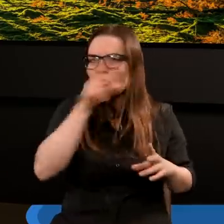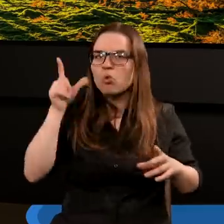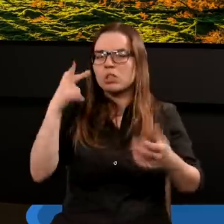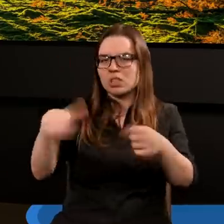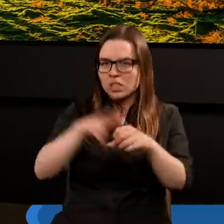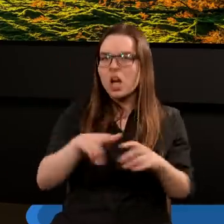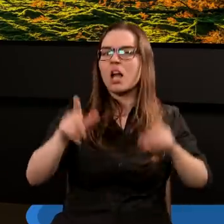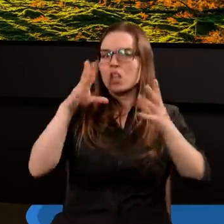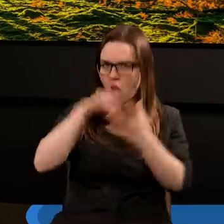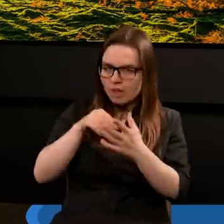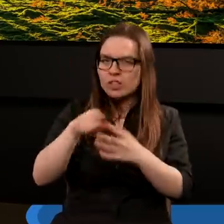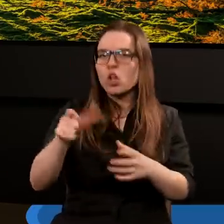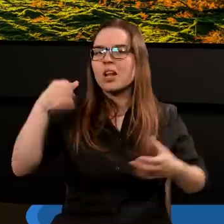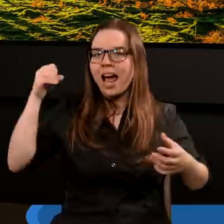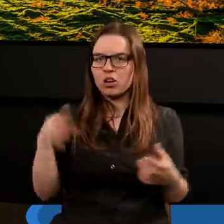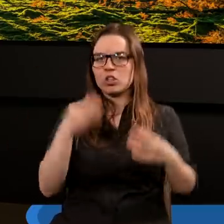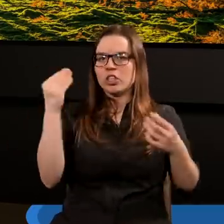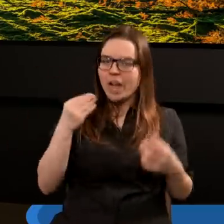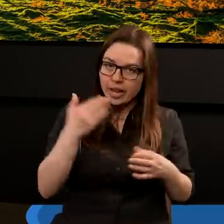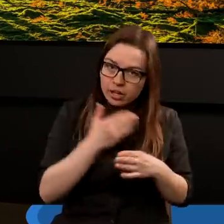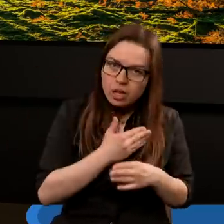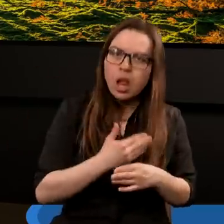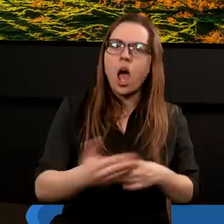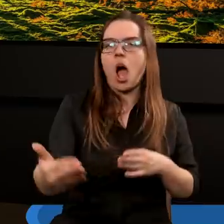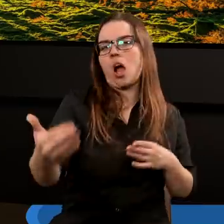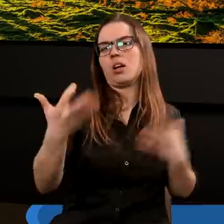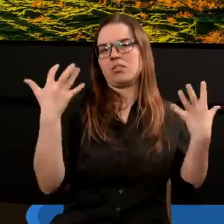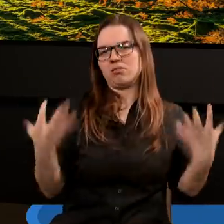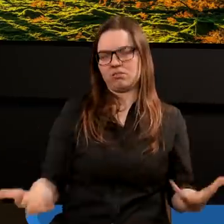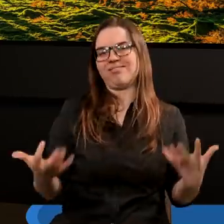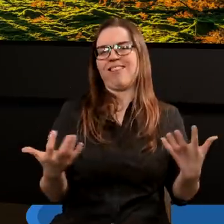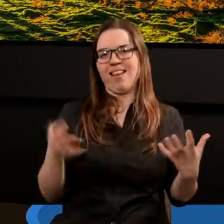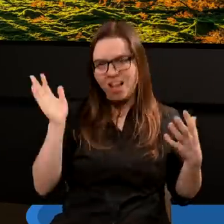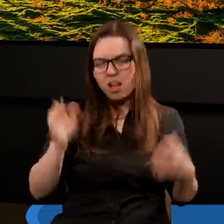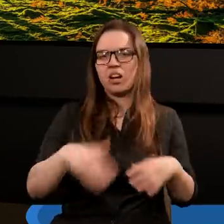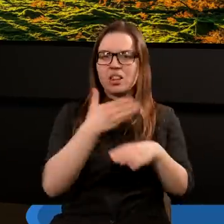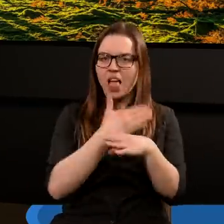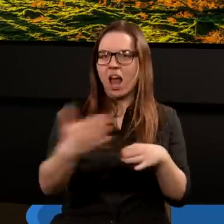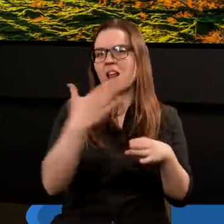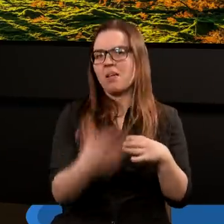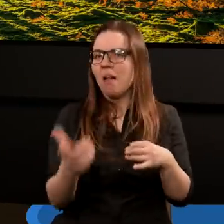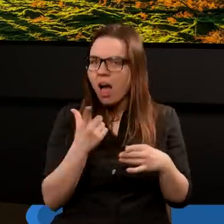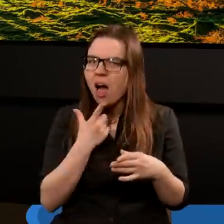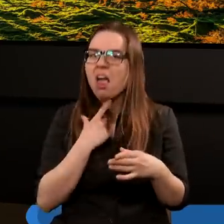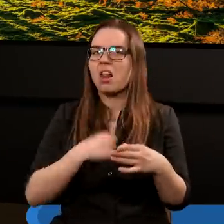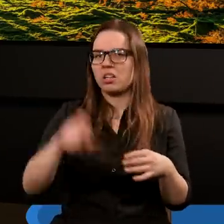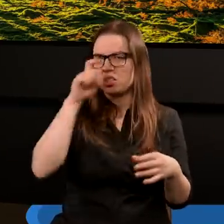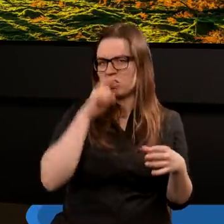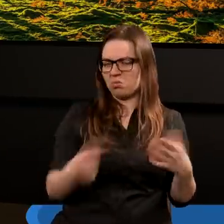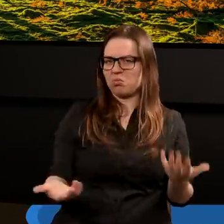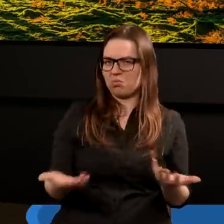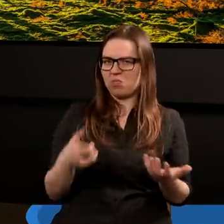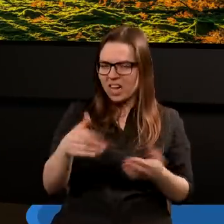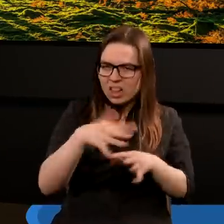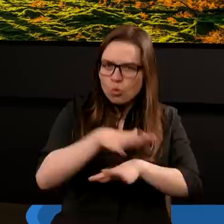doświadczają tego, co najgorsze, to jeszcze będą chcieli iść właśnie za tak naprawdę za